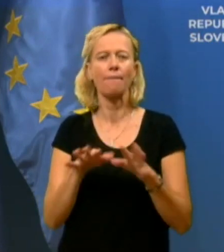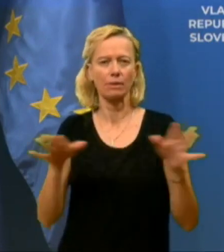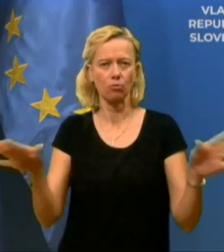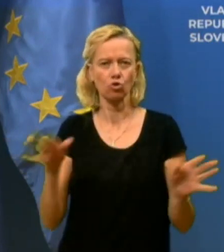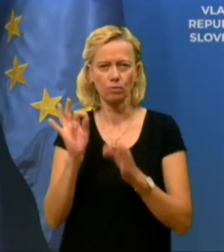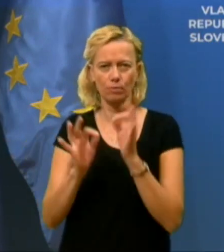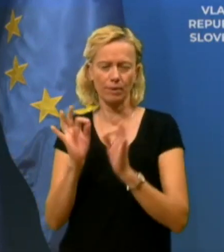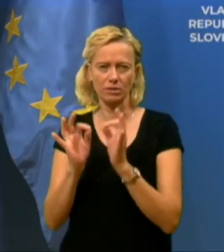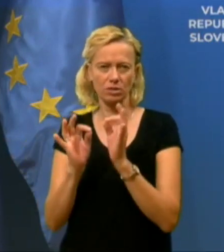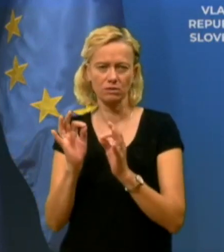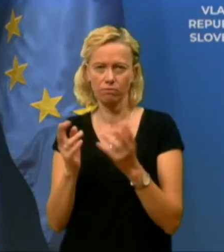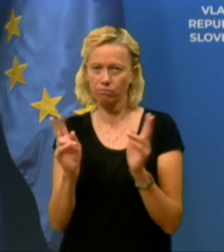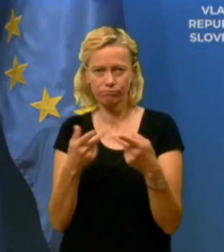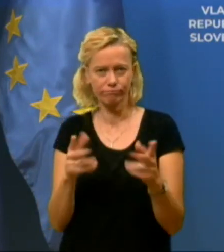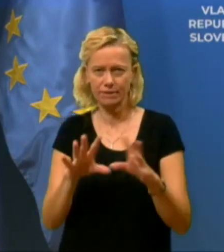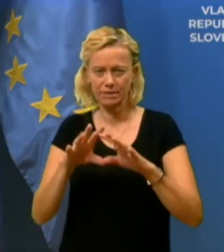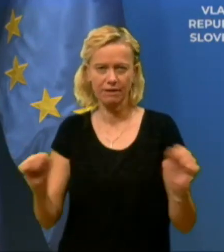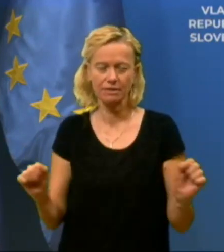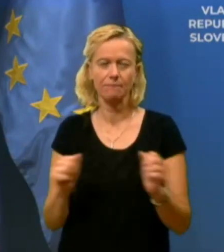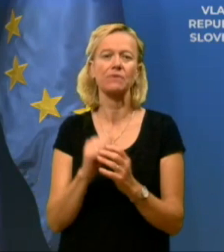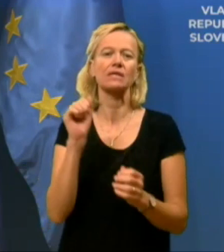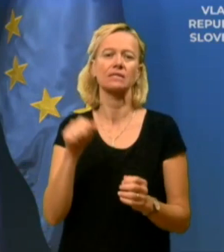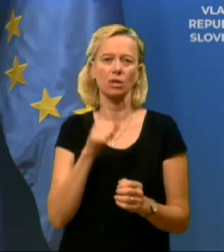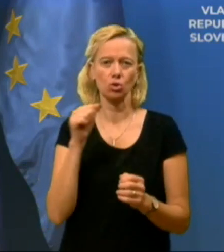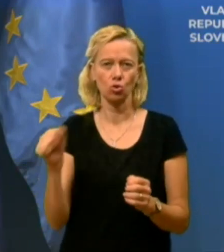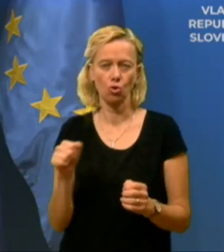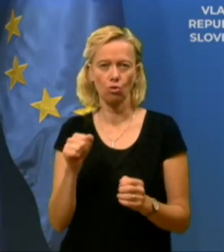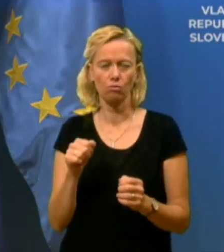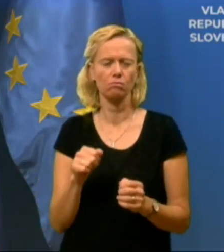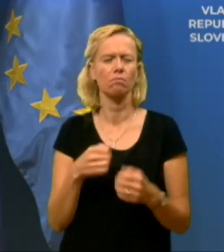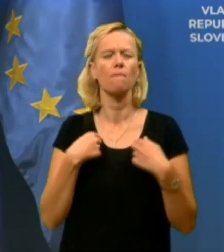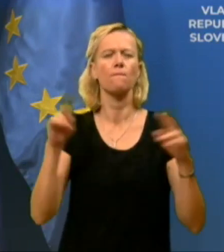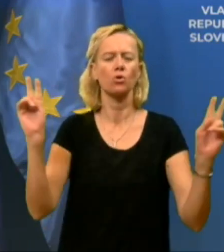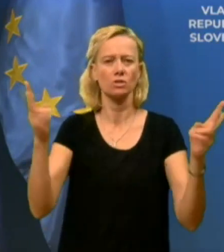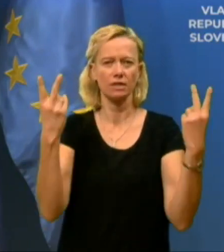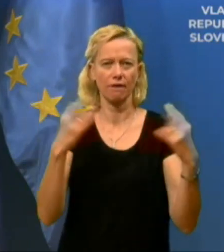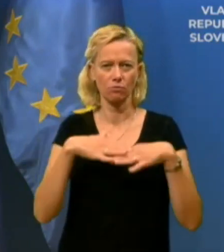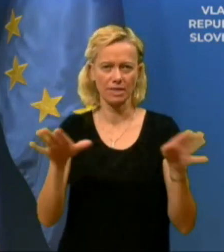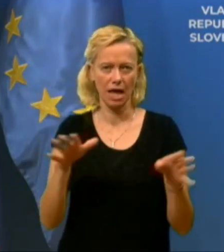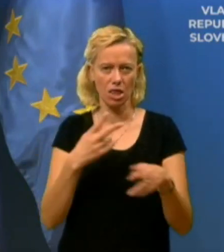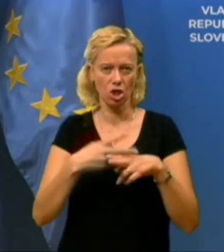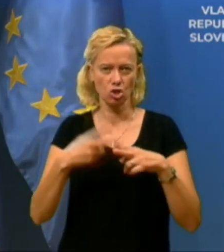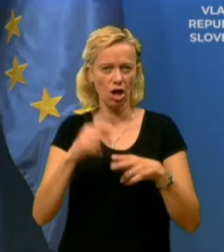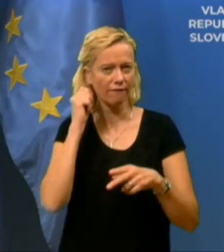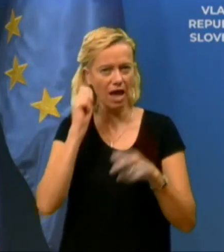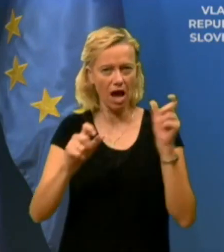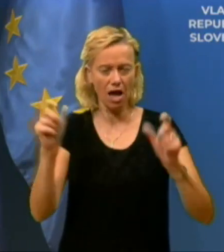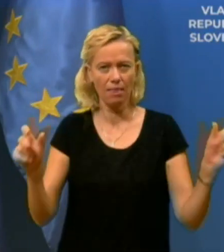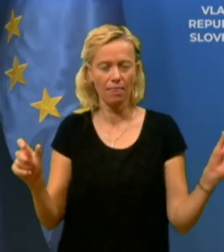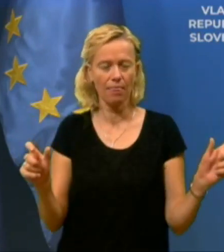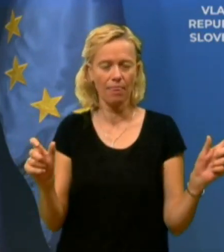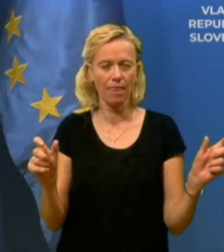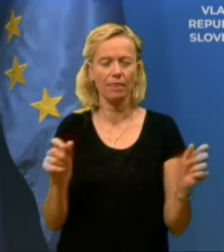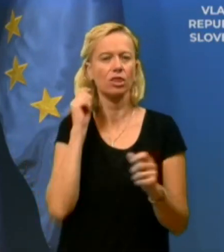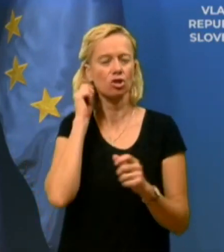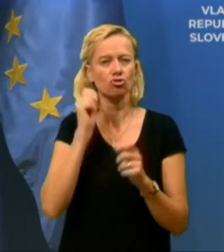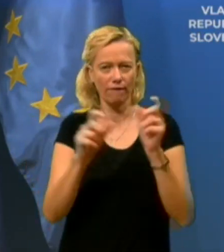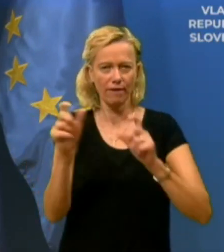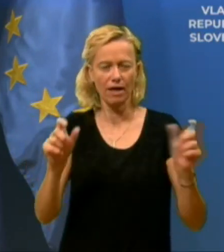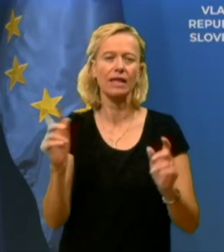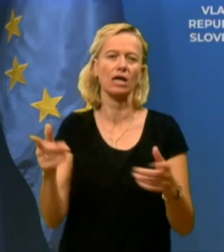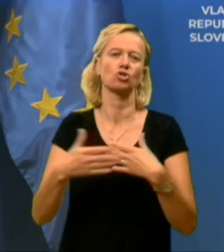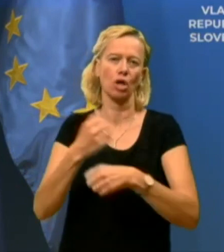izvesti. Na tem mestu zato ponovno pozivam vse državljanke in državljanke in jih prosim, da sodelujejo z